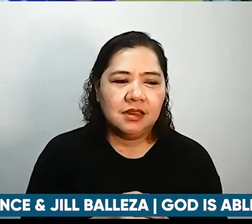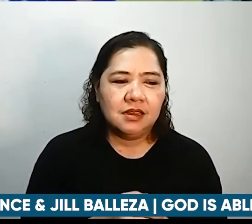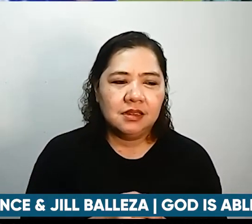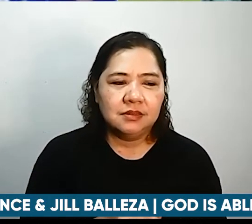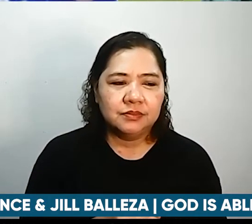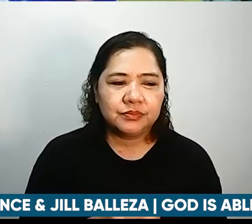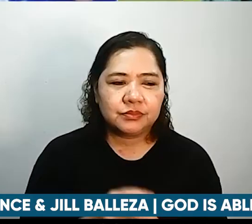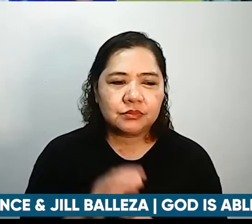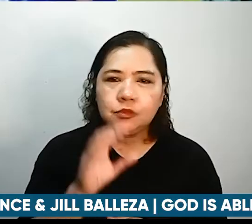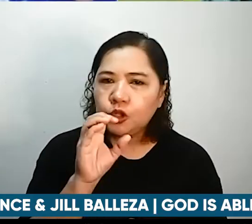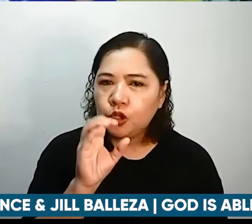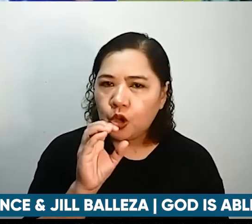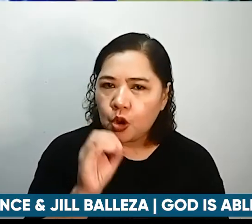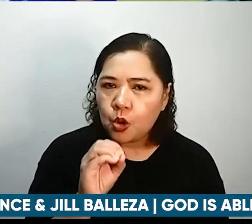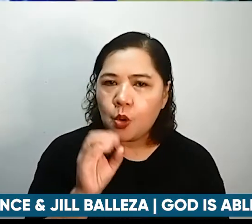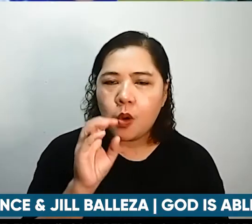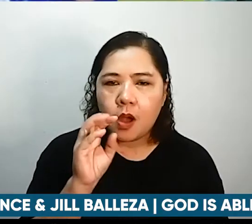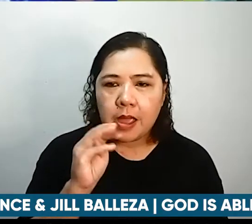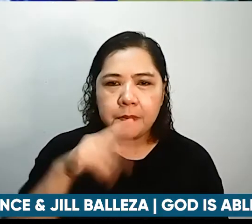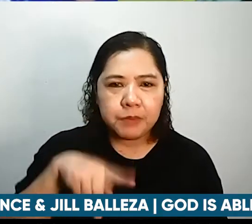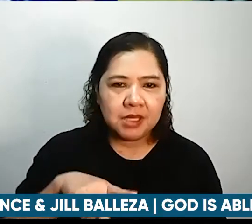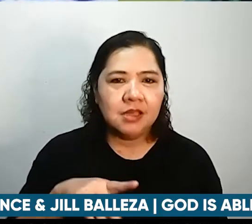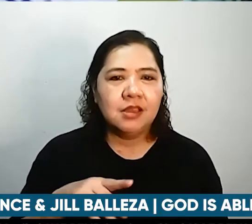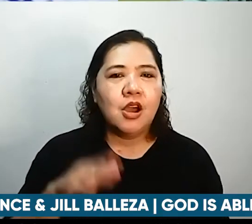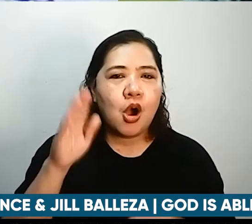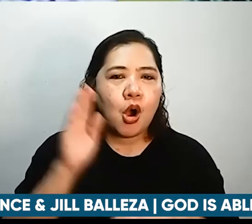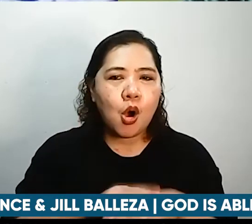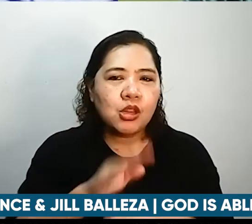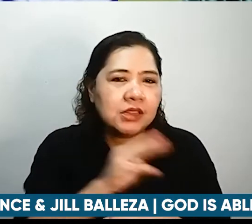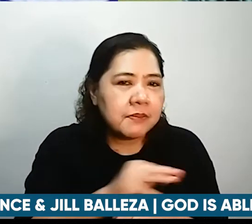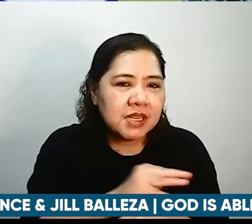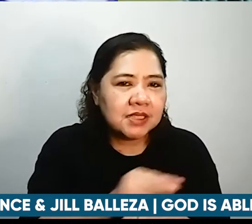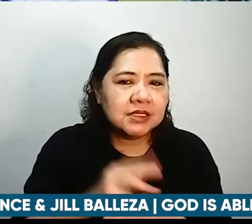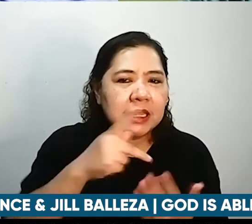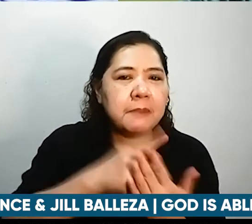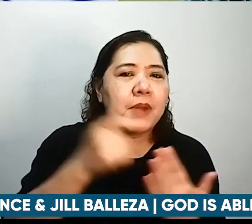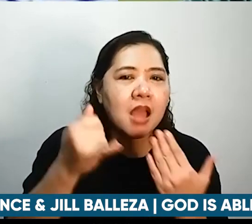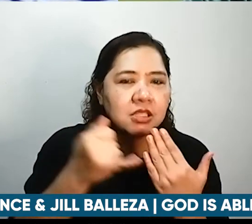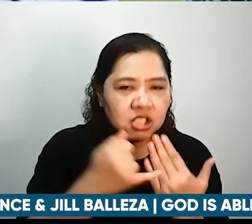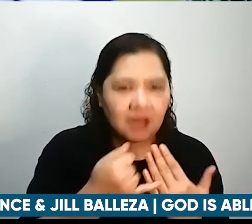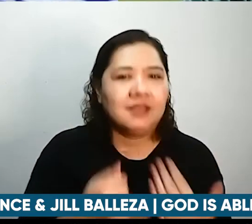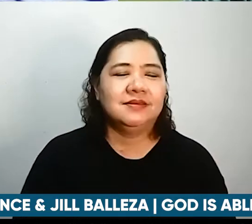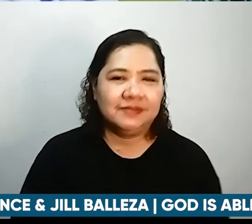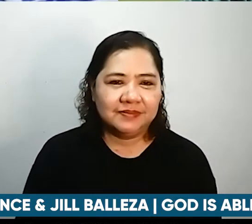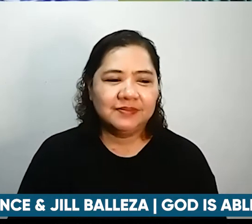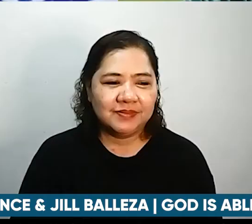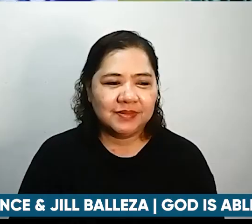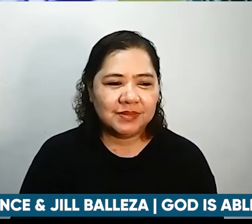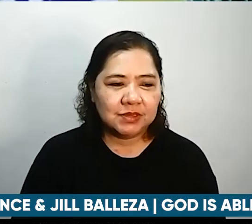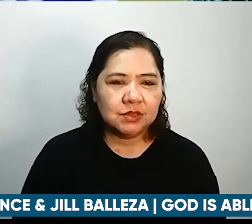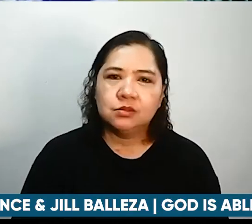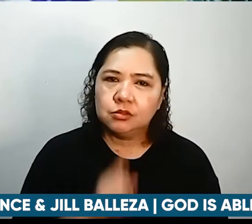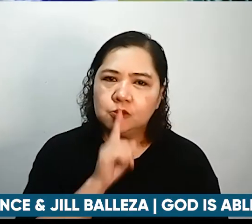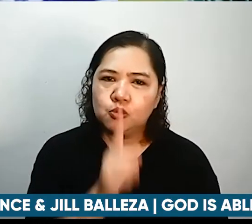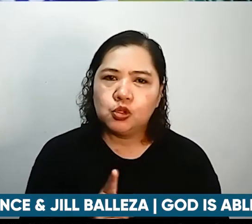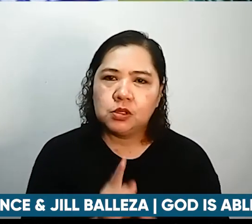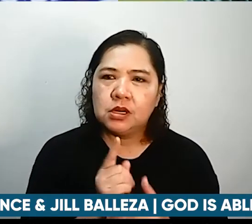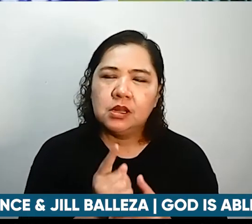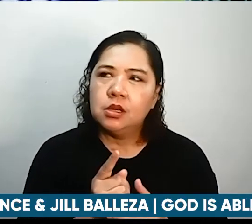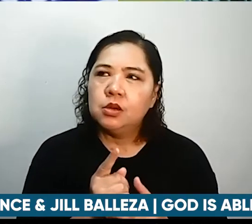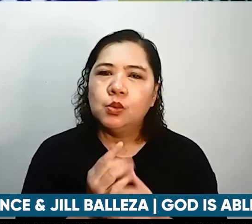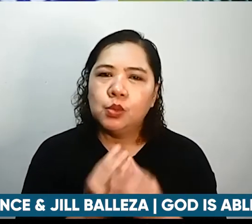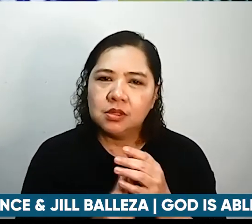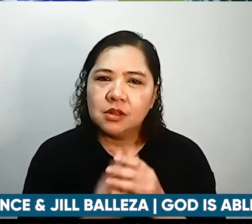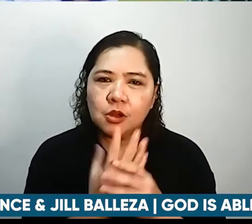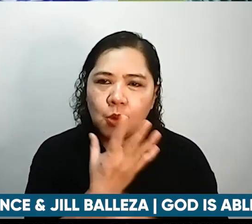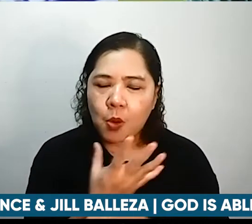OMP on the job on the ministry project dyan pala mamumunga pala yan po ng isang maybe